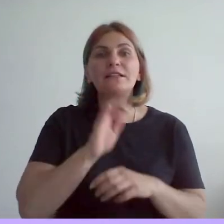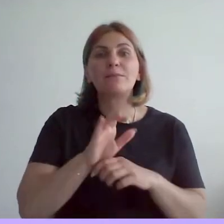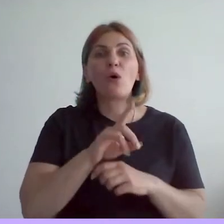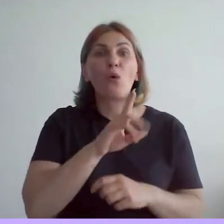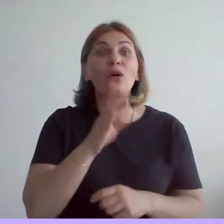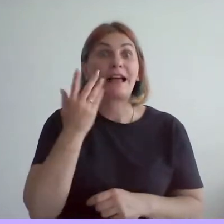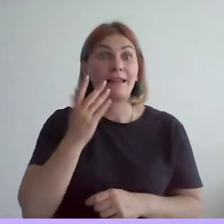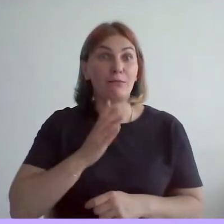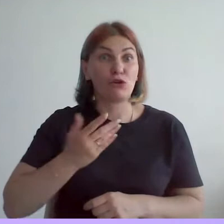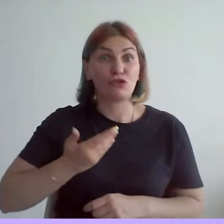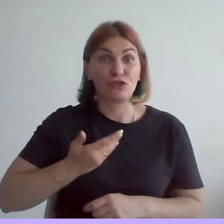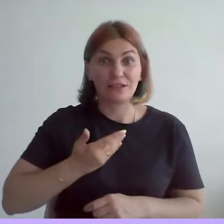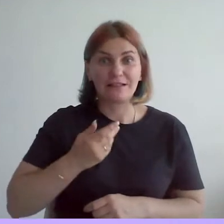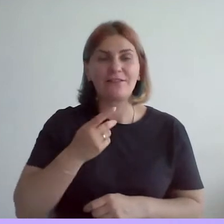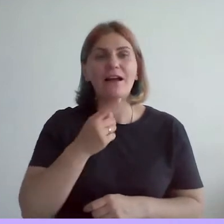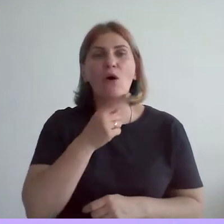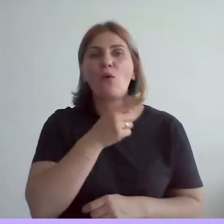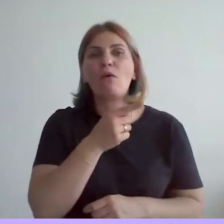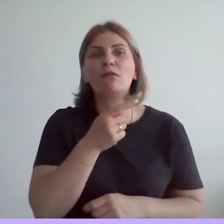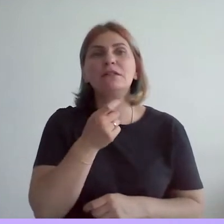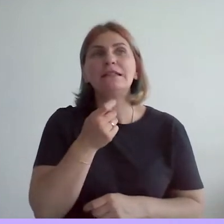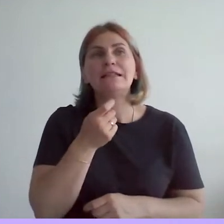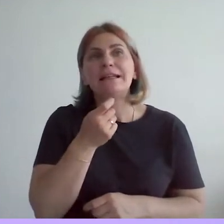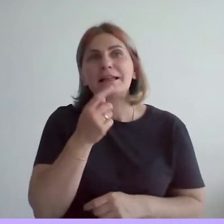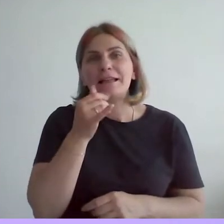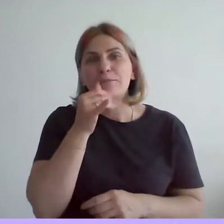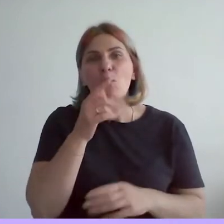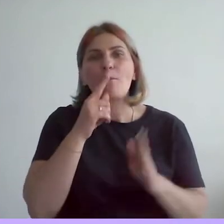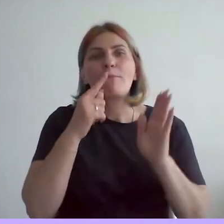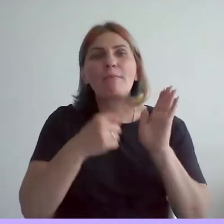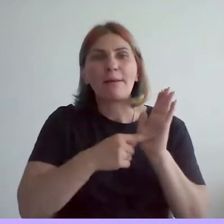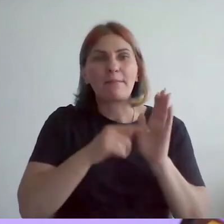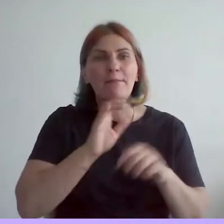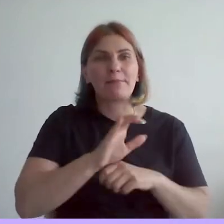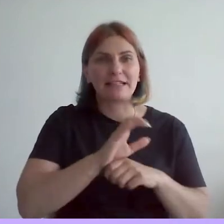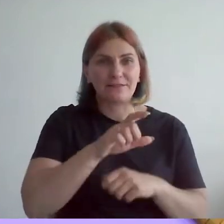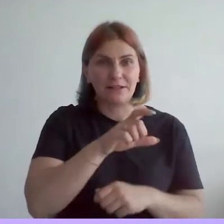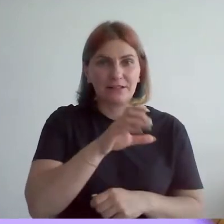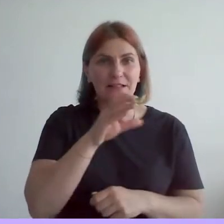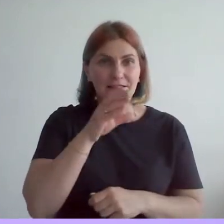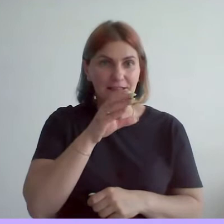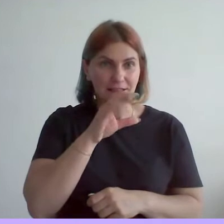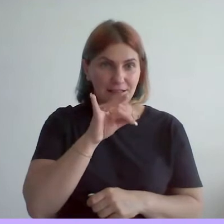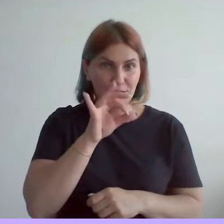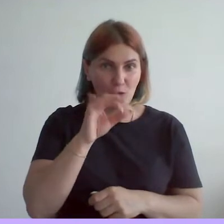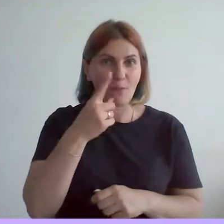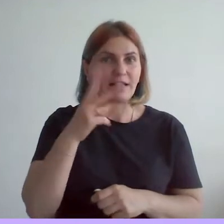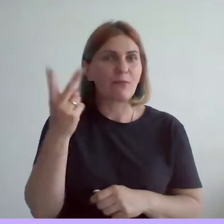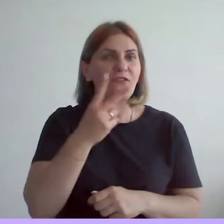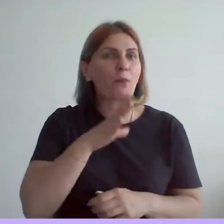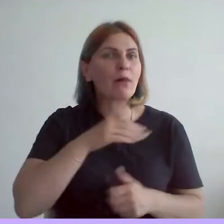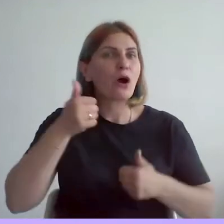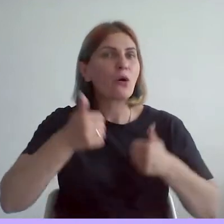едва ли мог попасть на производство Сио, потому что это были два конкурента, два таких